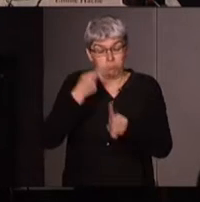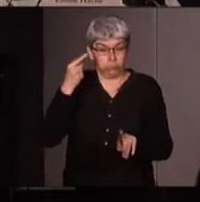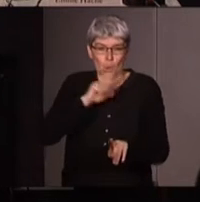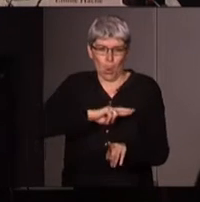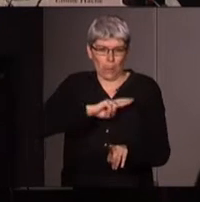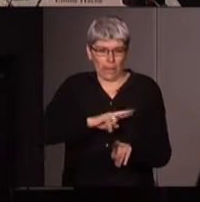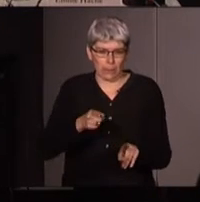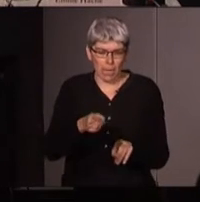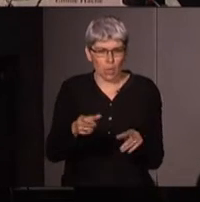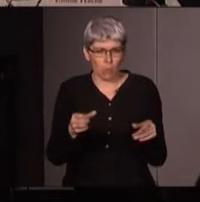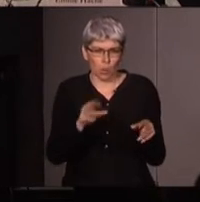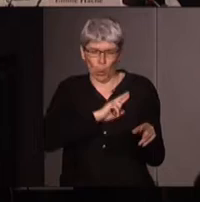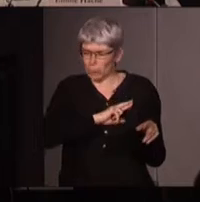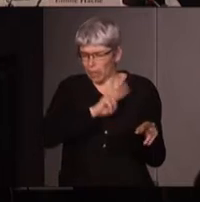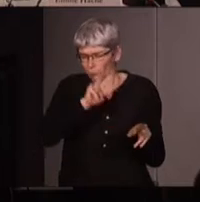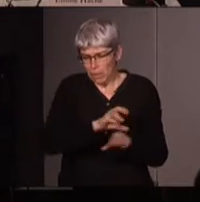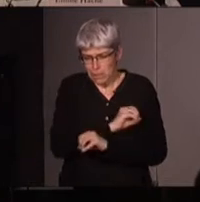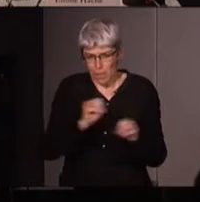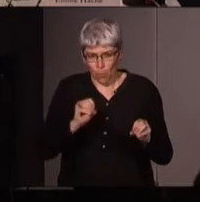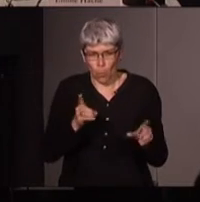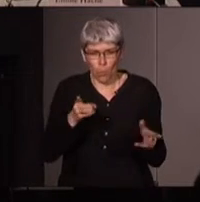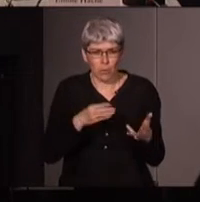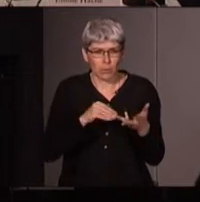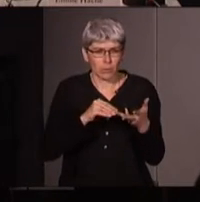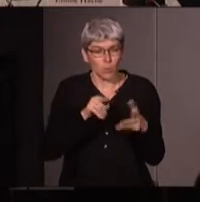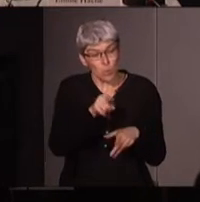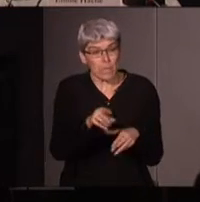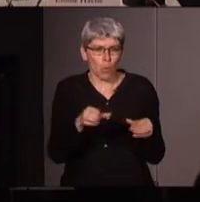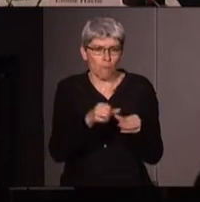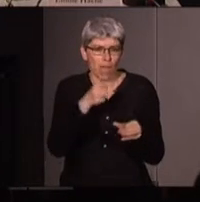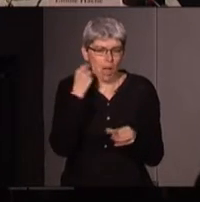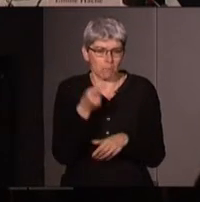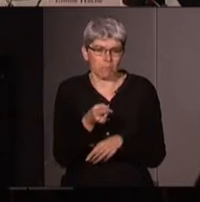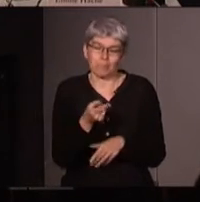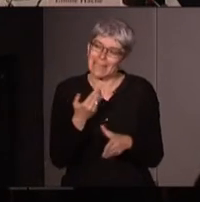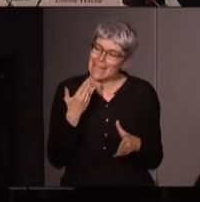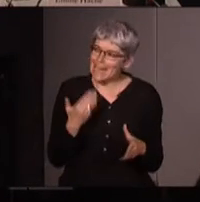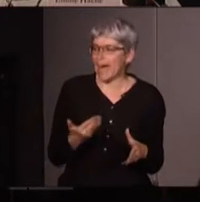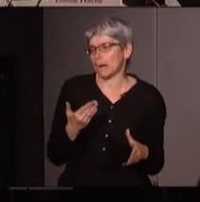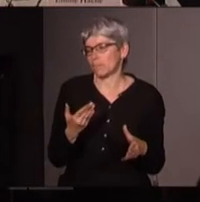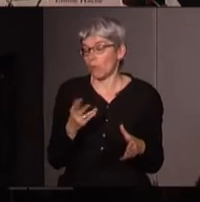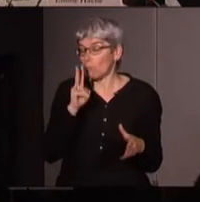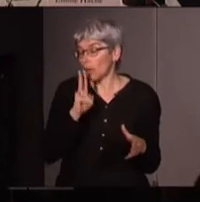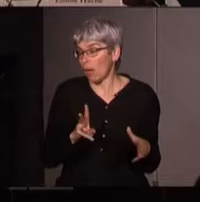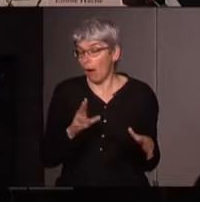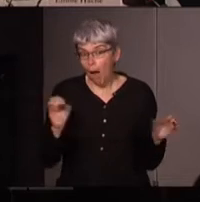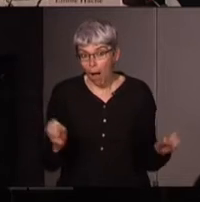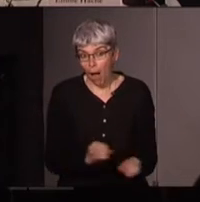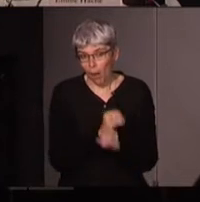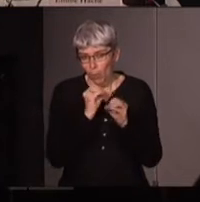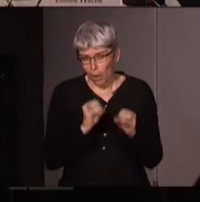retraite mais qui ne prend pas sa retraite du tout et qui et là je trouve que là il y a un film magnifique à